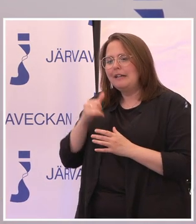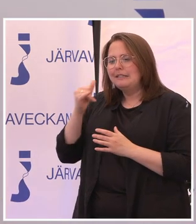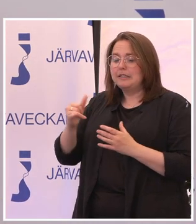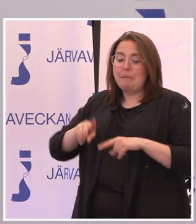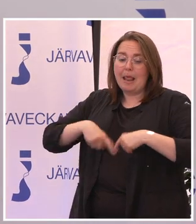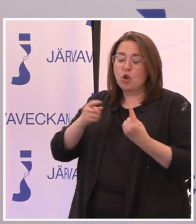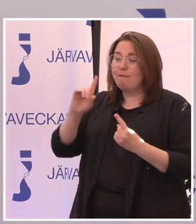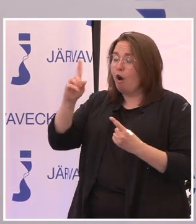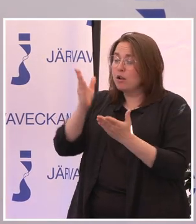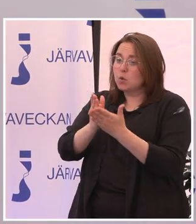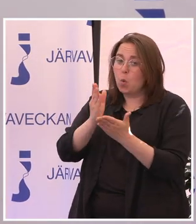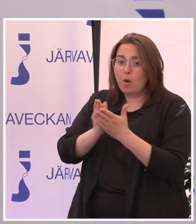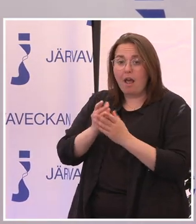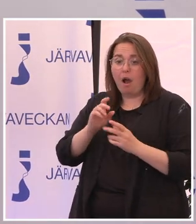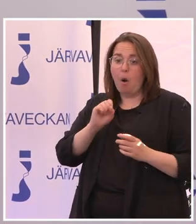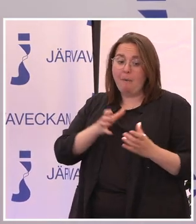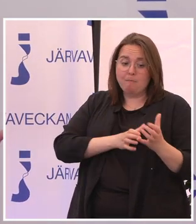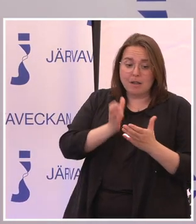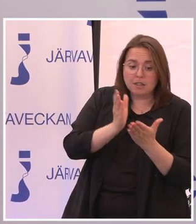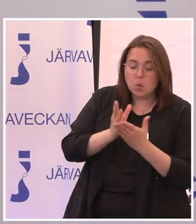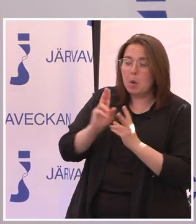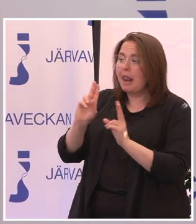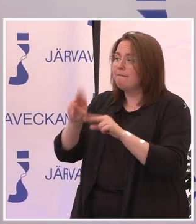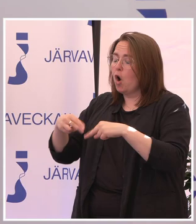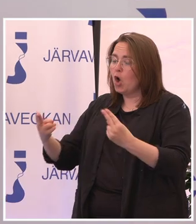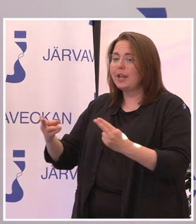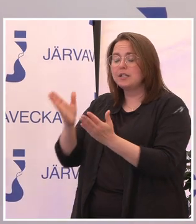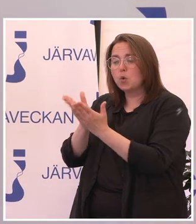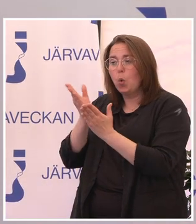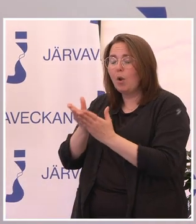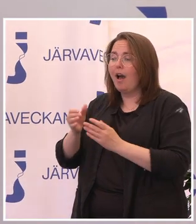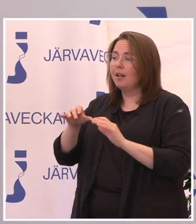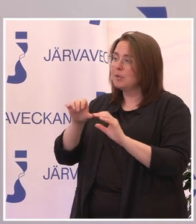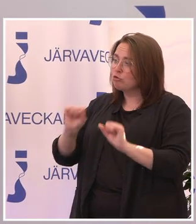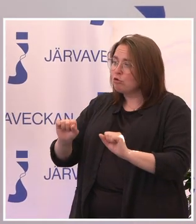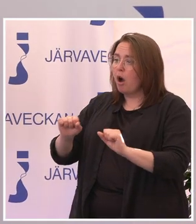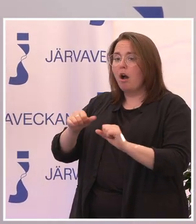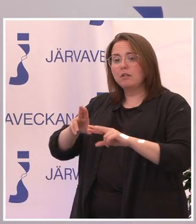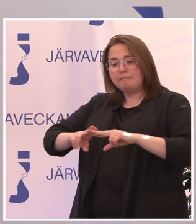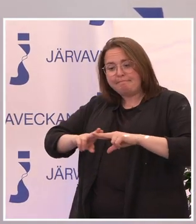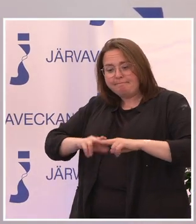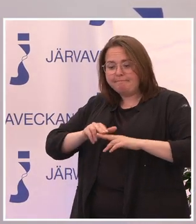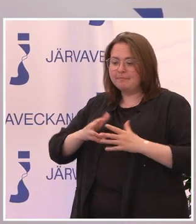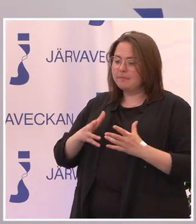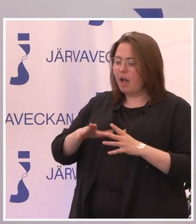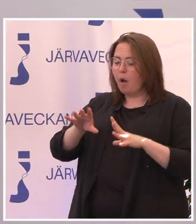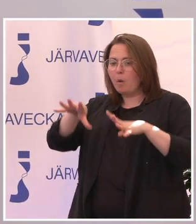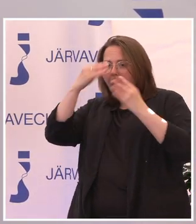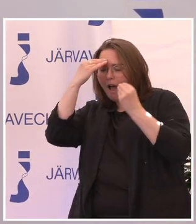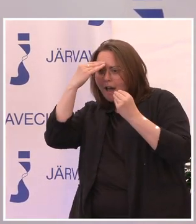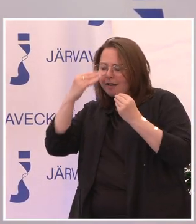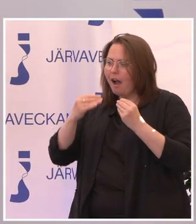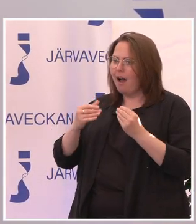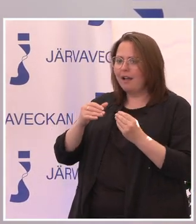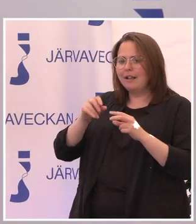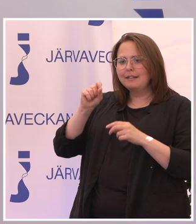oavsett var man går i skolan eller om man går i anpassad skola eller vanlig skola. Att man faktiskt också blir bekant och förväntas lära sig att använda